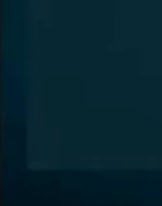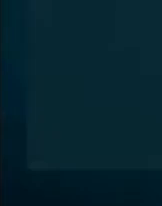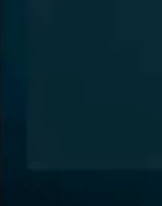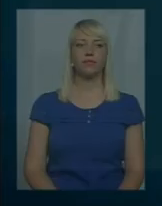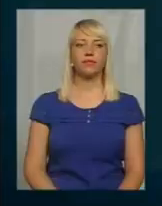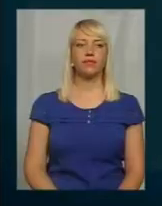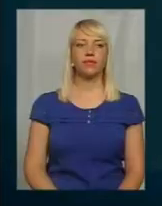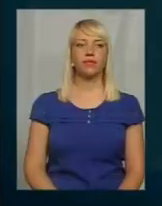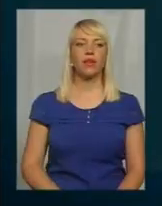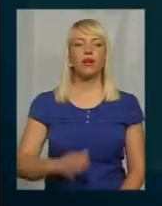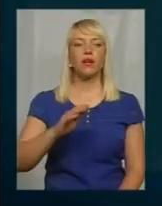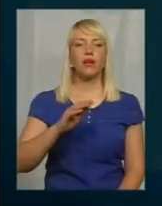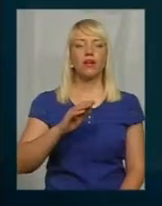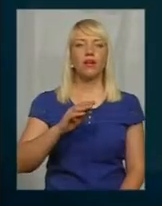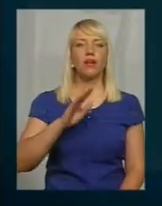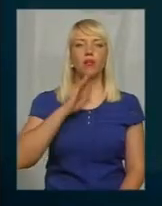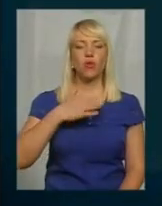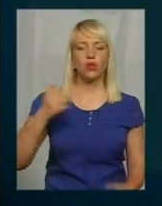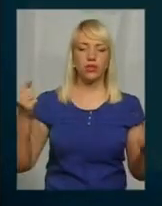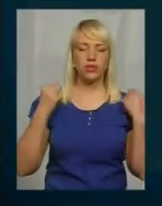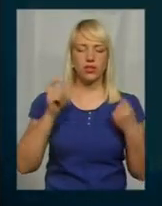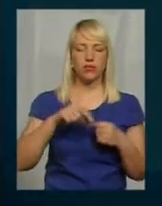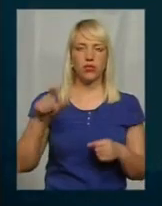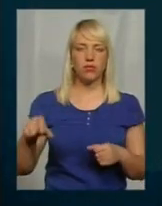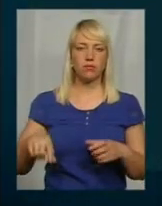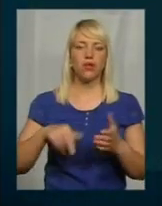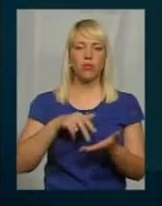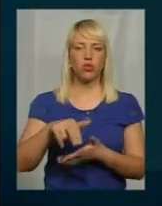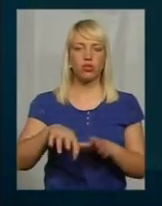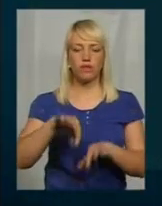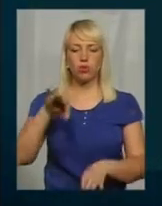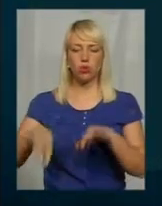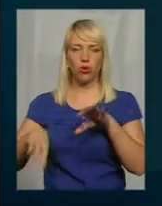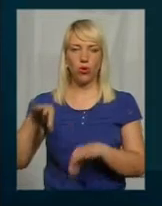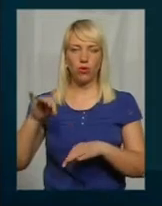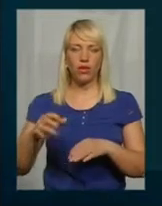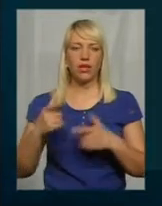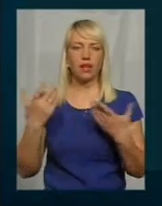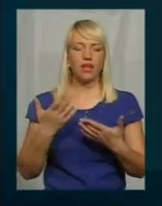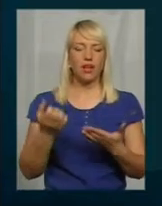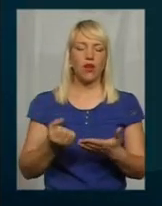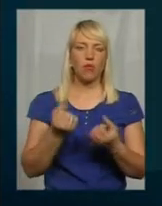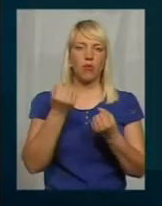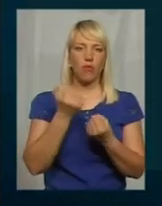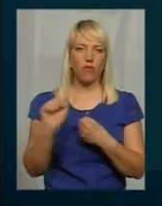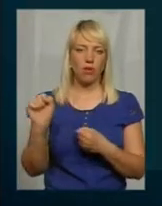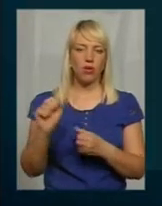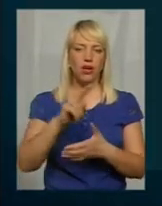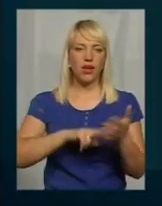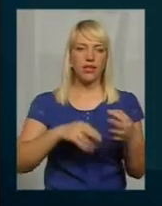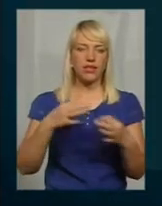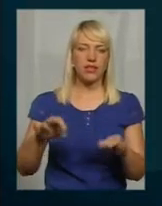Ми, спортсмени, пройшли в відбірковий турнір, на якому вибороли ліцензії для приїждження